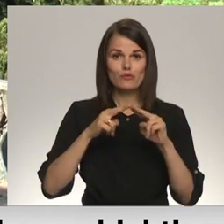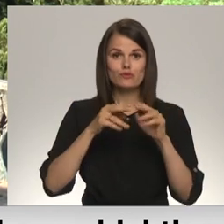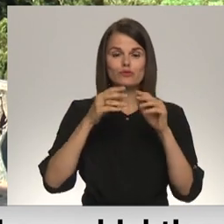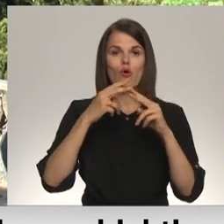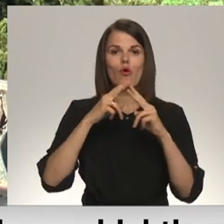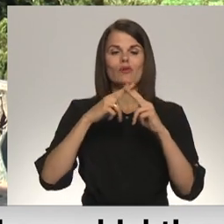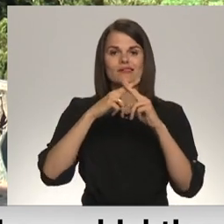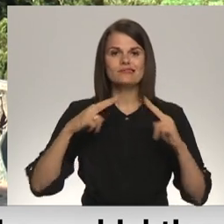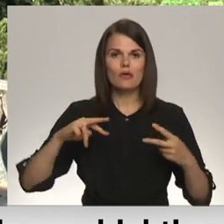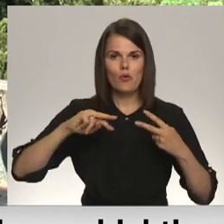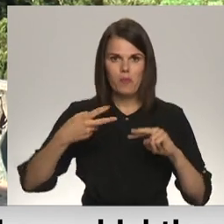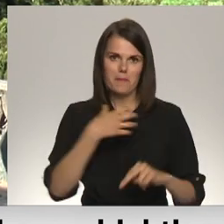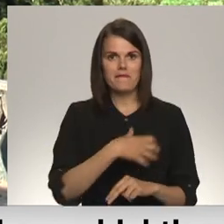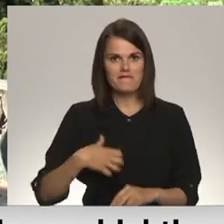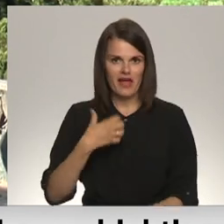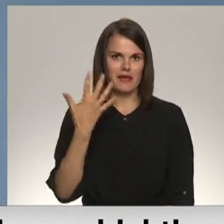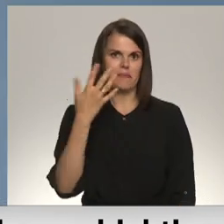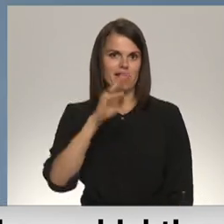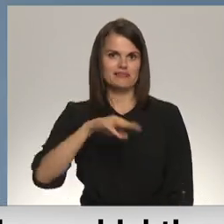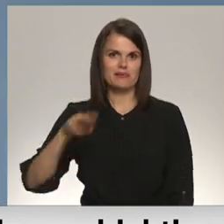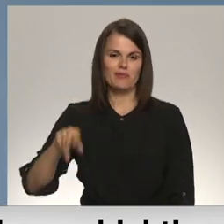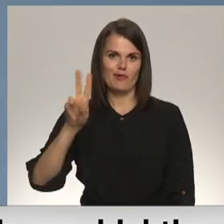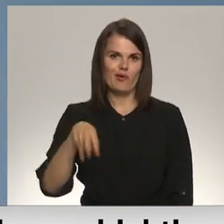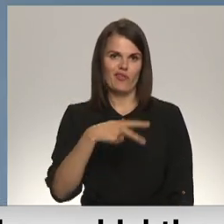būšot nepieciešami ap pieciem miljoniem eiro.